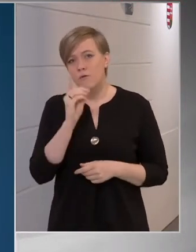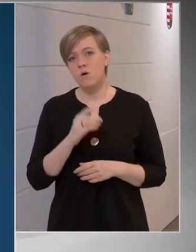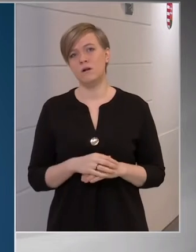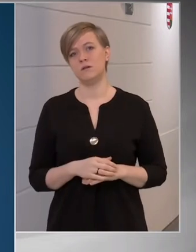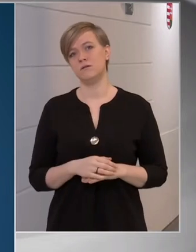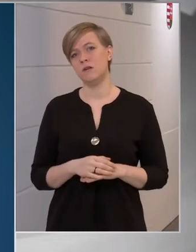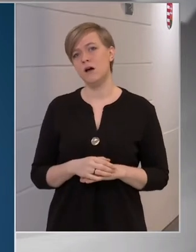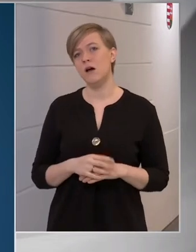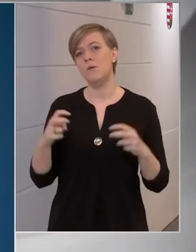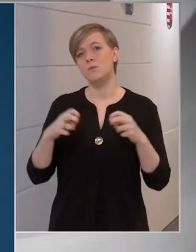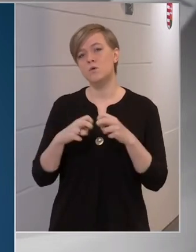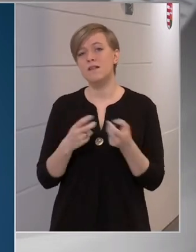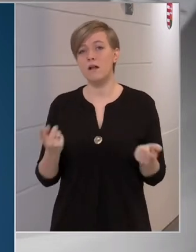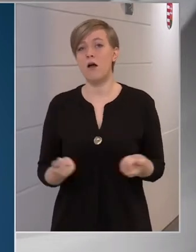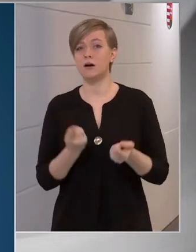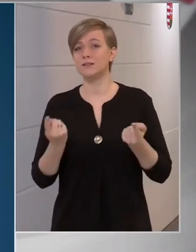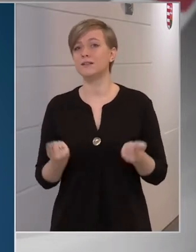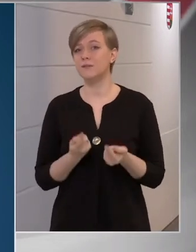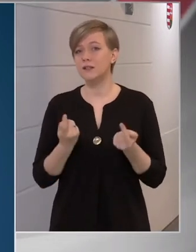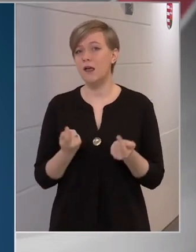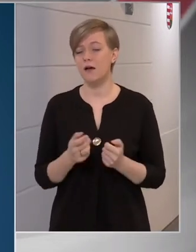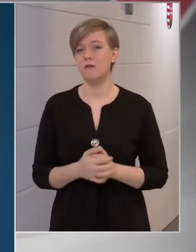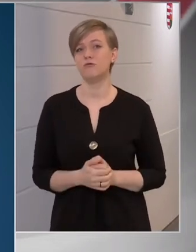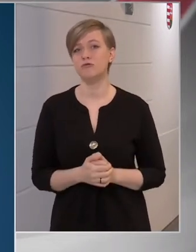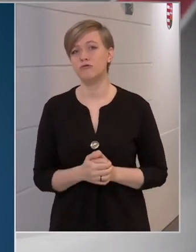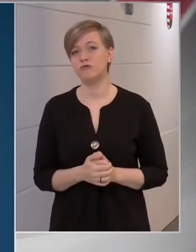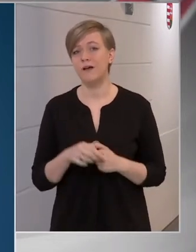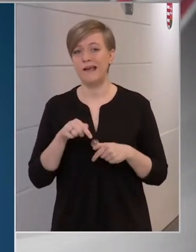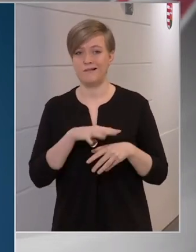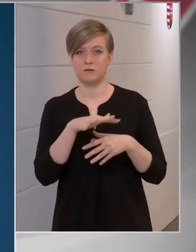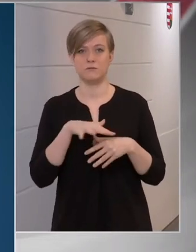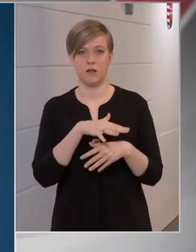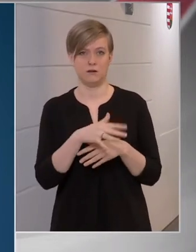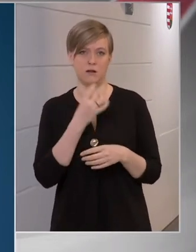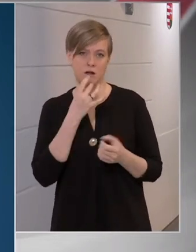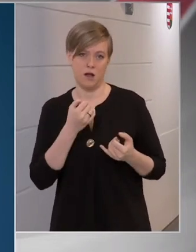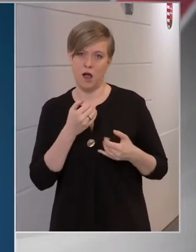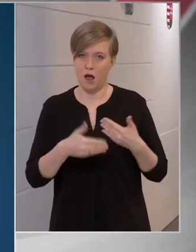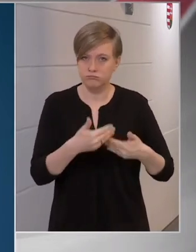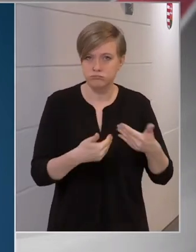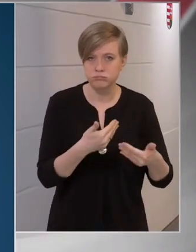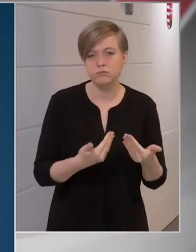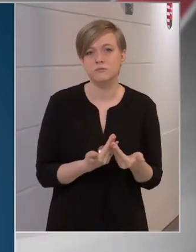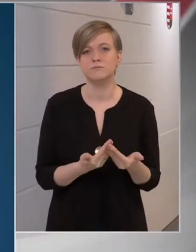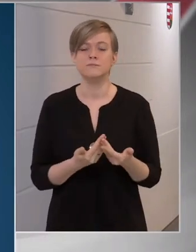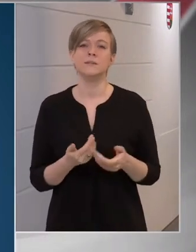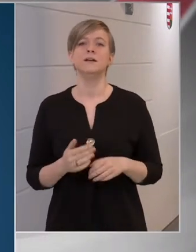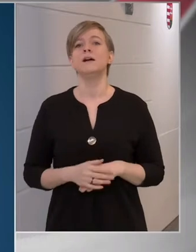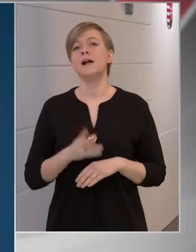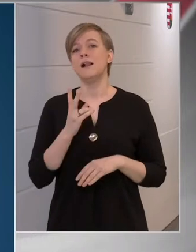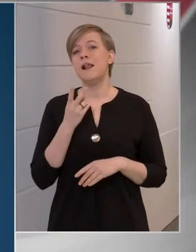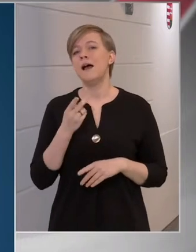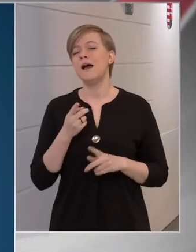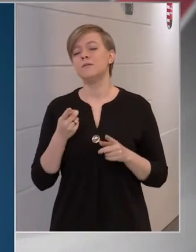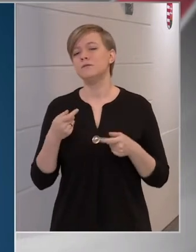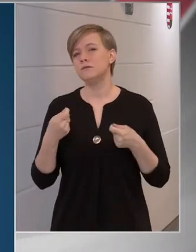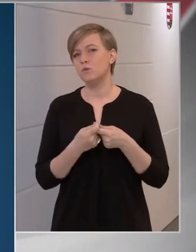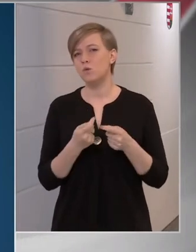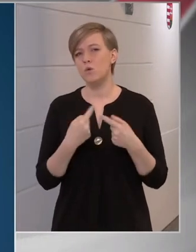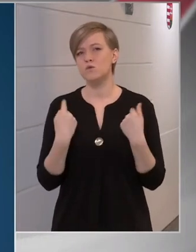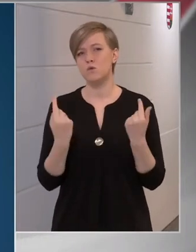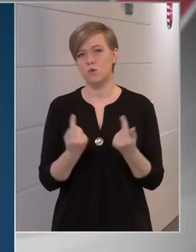hogyha Brüsszel az aktivitását, azt ezen a területen élné ki. Lehet egyébként közös